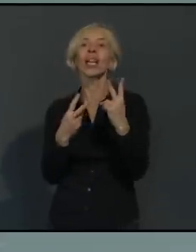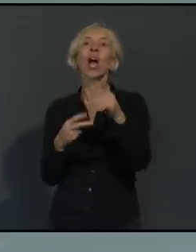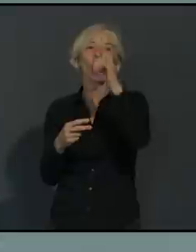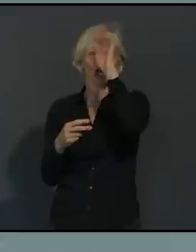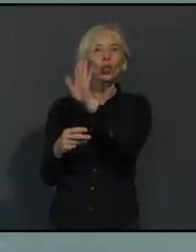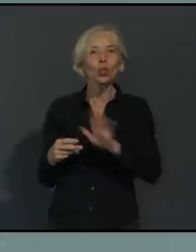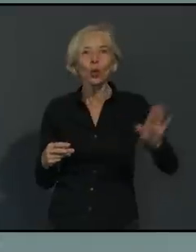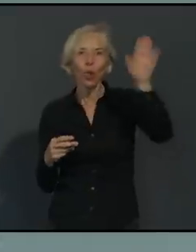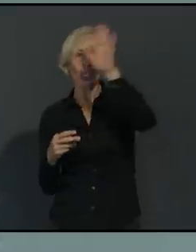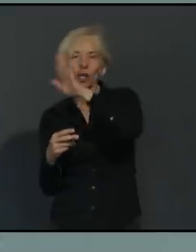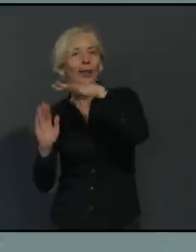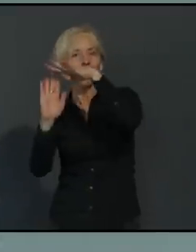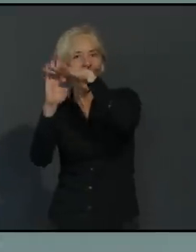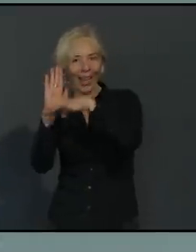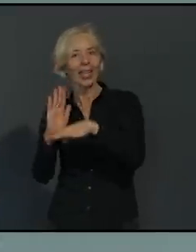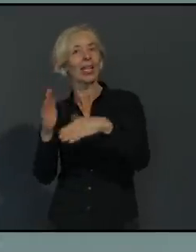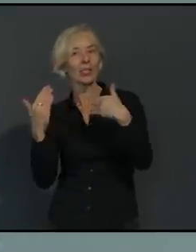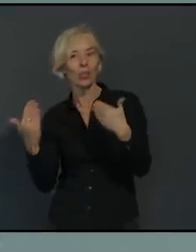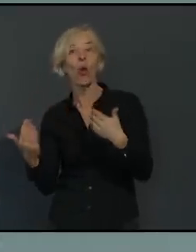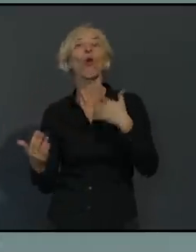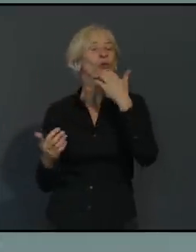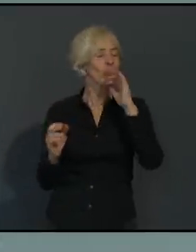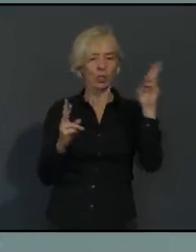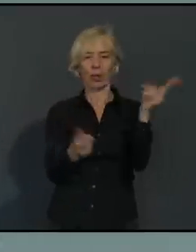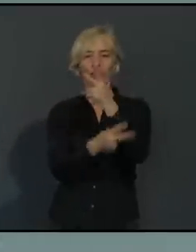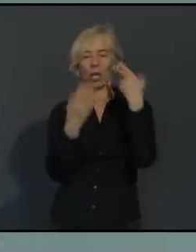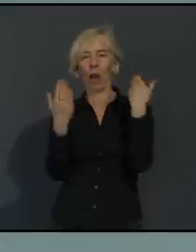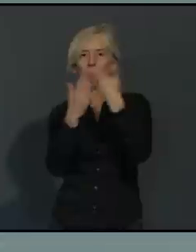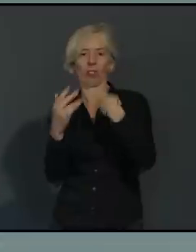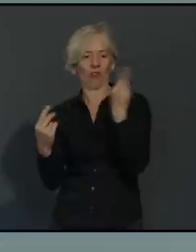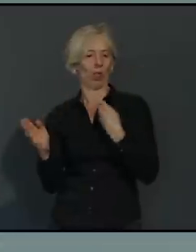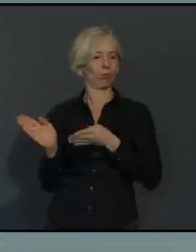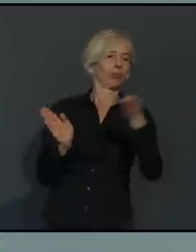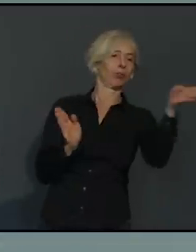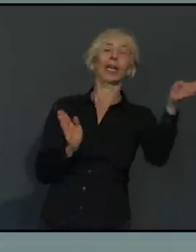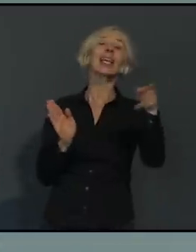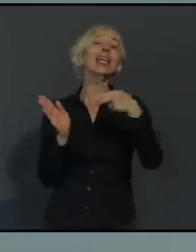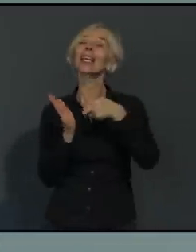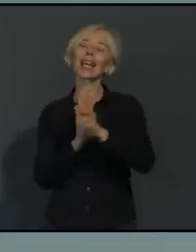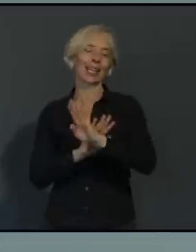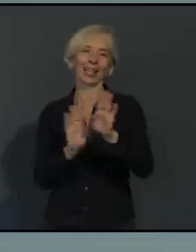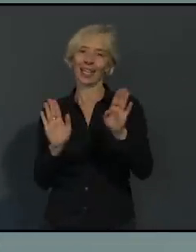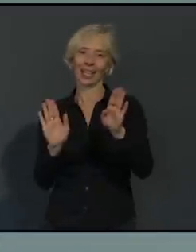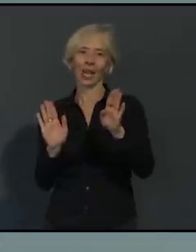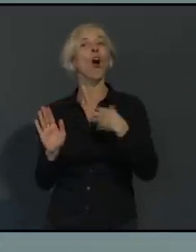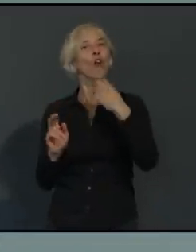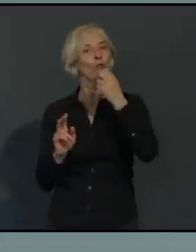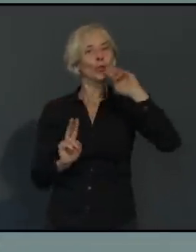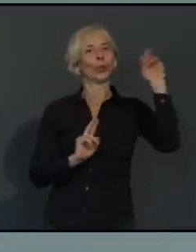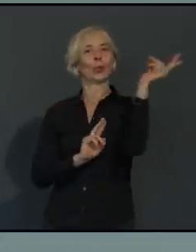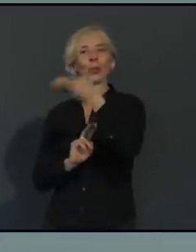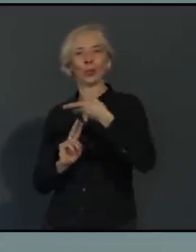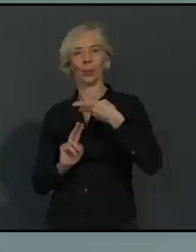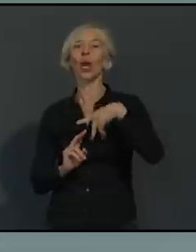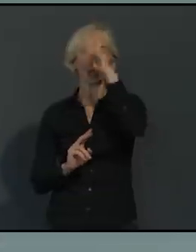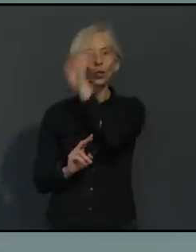sondern dass hier für die Bevölkerung auch eine Stringenz der Regelungen, also dass wir nicht Brüche haben nach vier Tagen, dass das